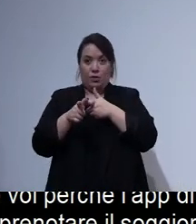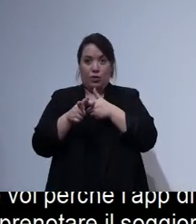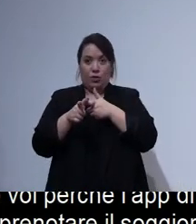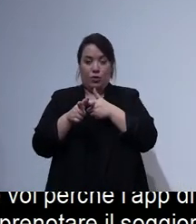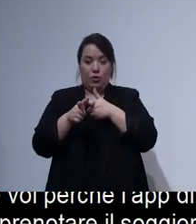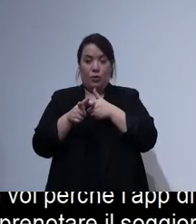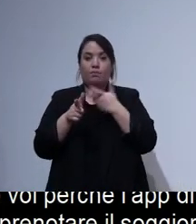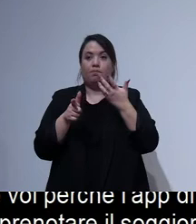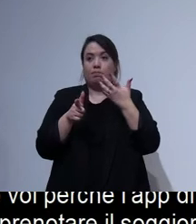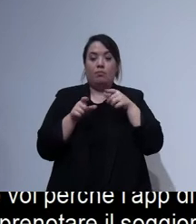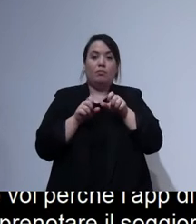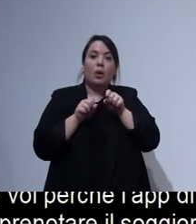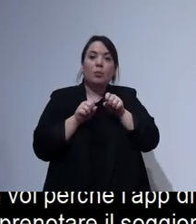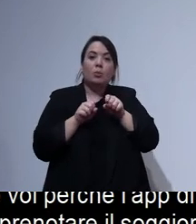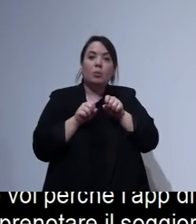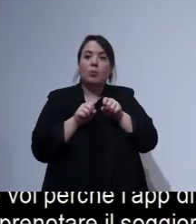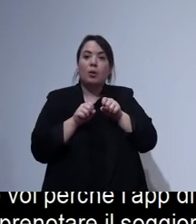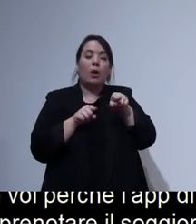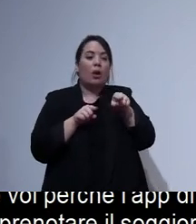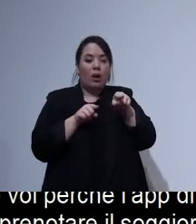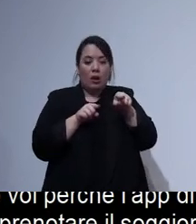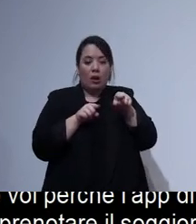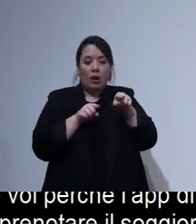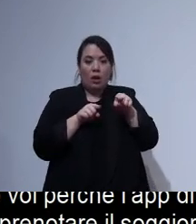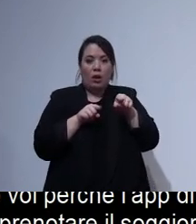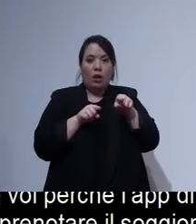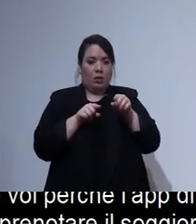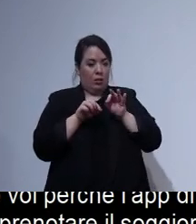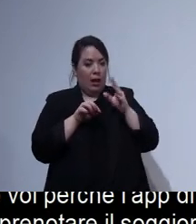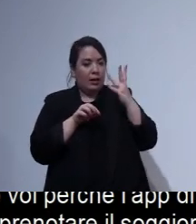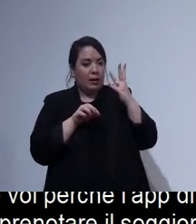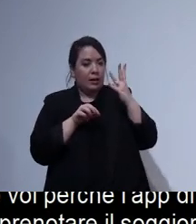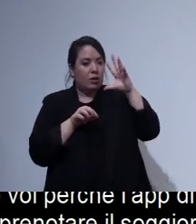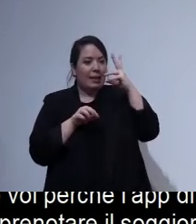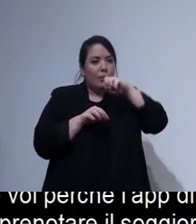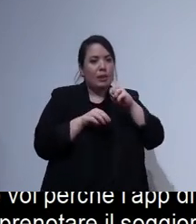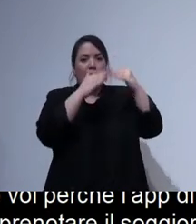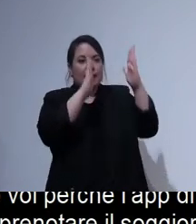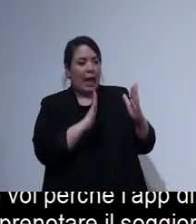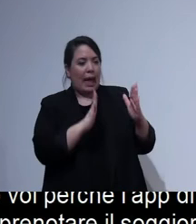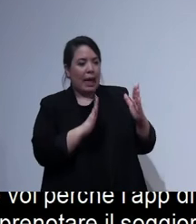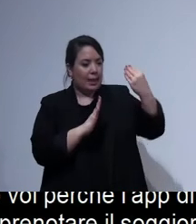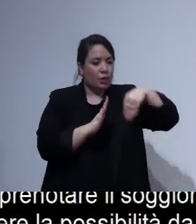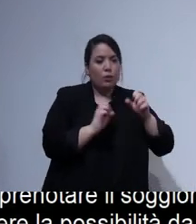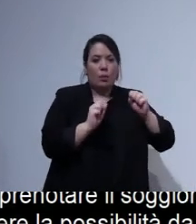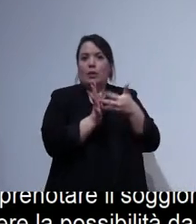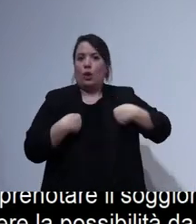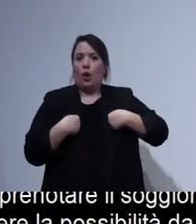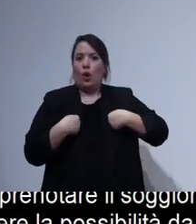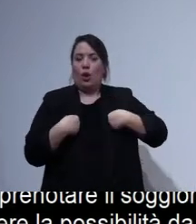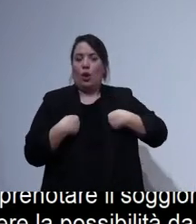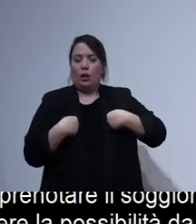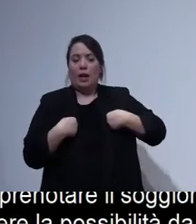chiamiamolo così per arrivare al al posto al all'appartamento e quindi dare la possibilità magari